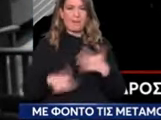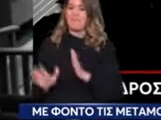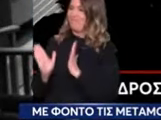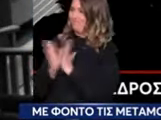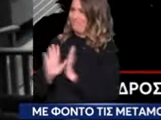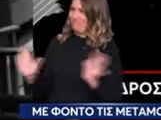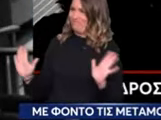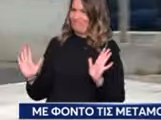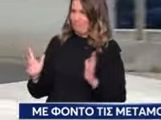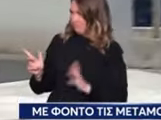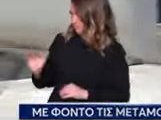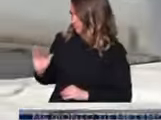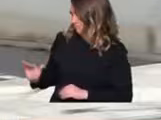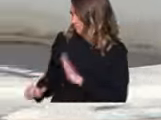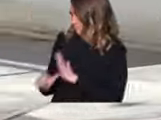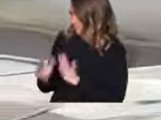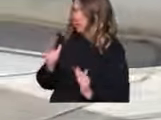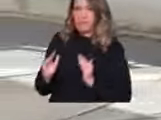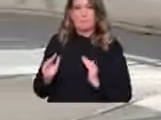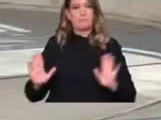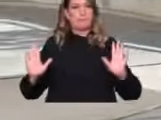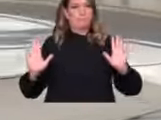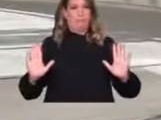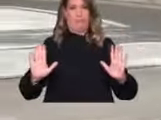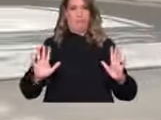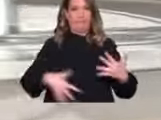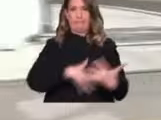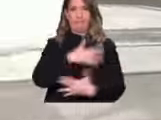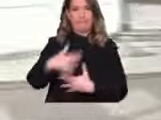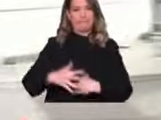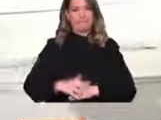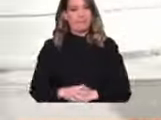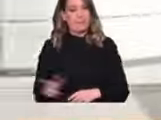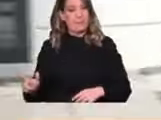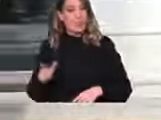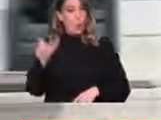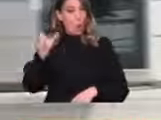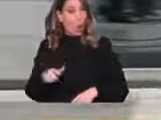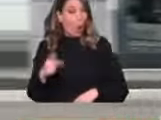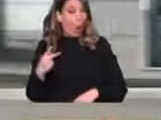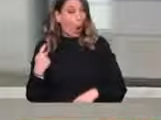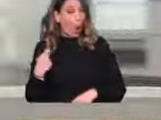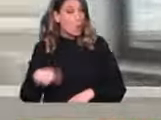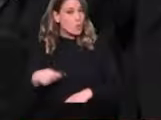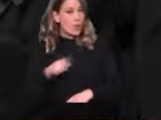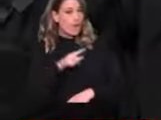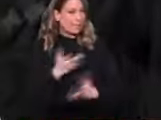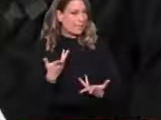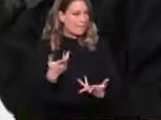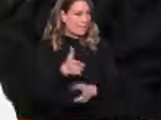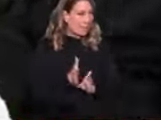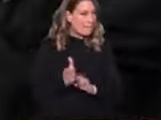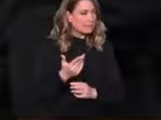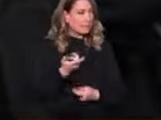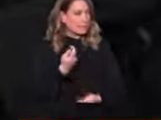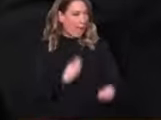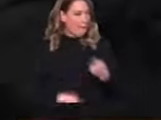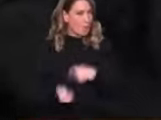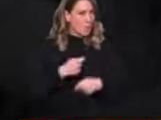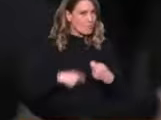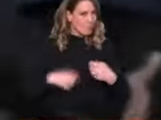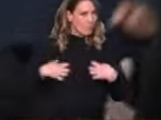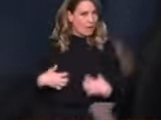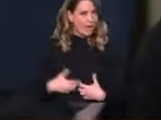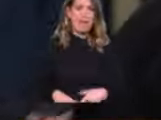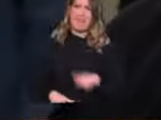Πρόεδρε, προστατεύστε με. Θείελα αντιδράσεων προκάλεσαν οι υπενιγμοί κούγια για εμπορία οργάνων. Με τον Ανδρέα Ηλιάδη να ζητά